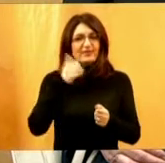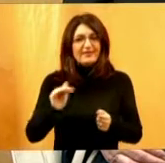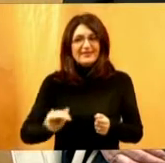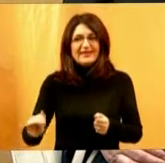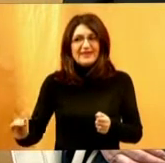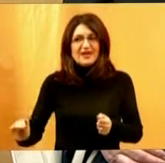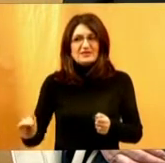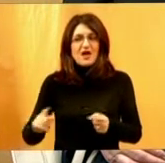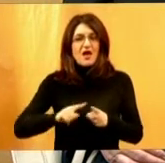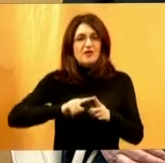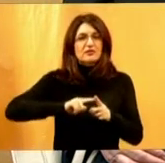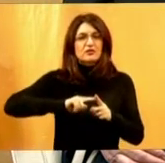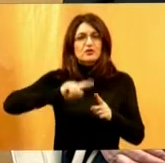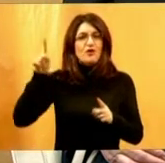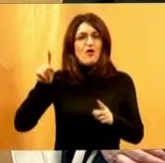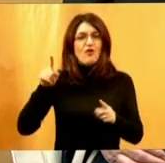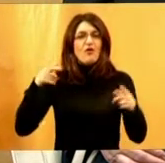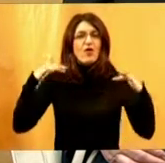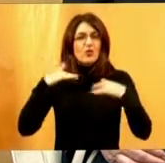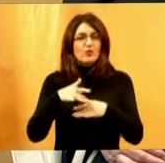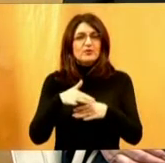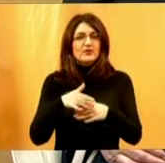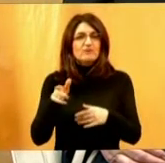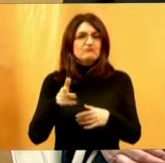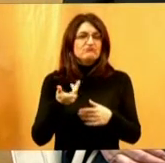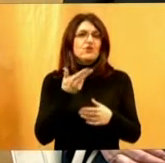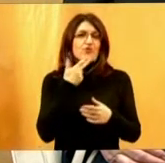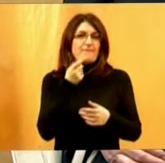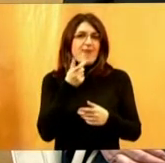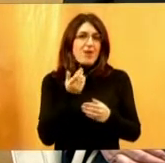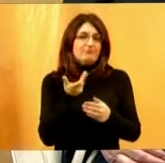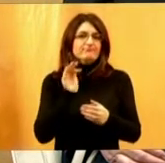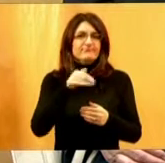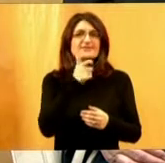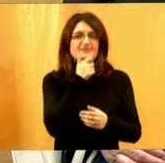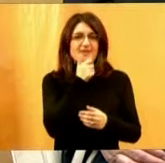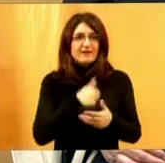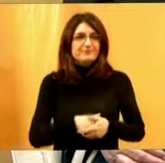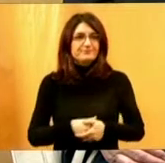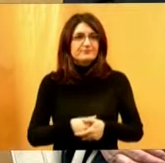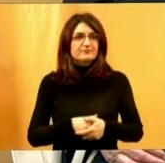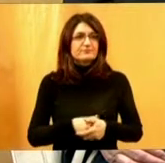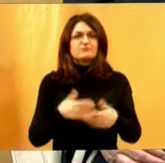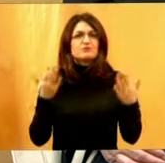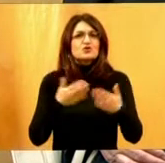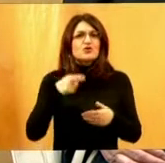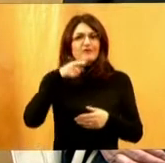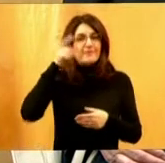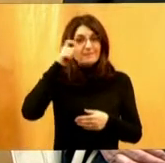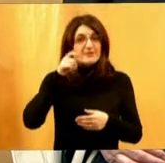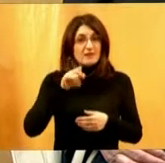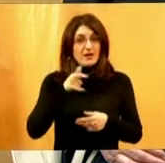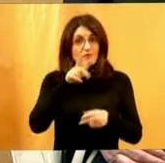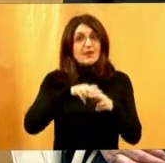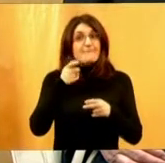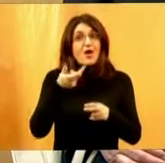najmanje dobi pa do ljudi u trećoj životnoj dobi. Šta mislite, oćete li ga vi sada